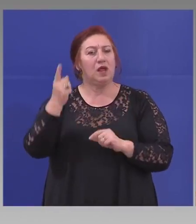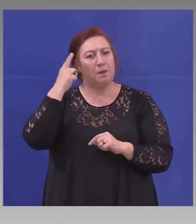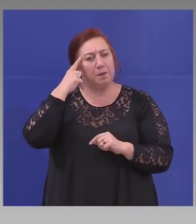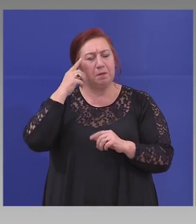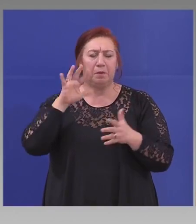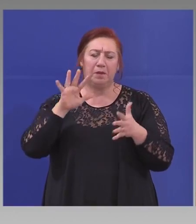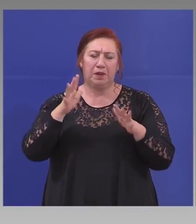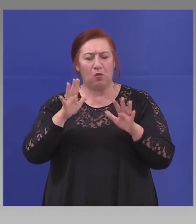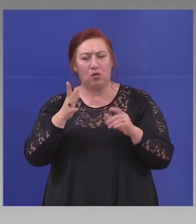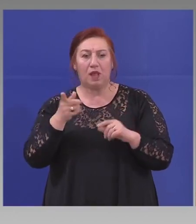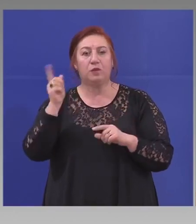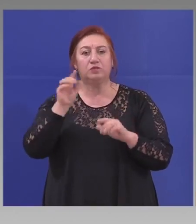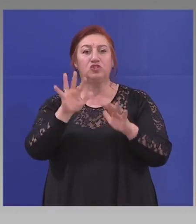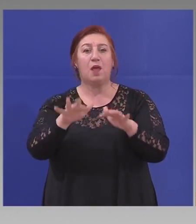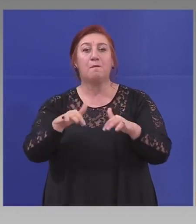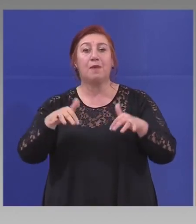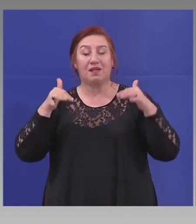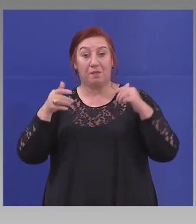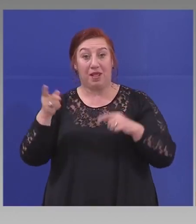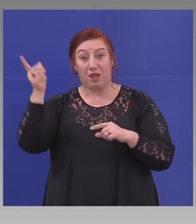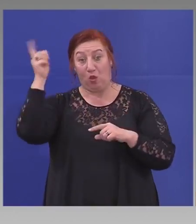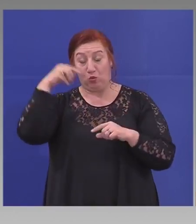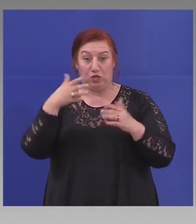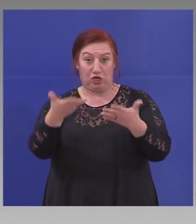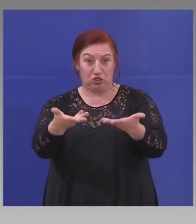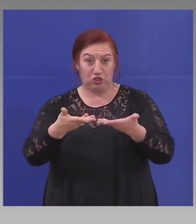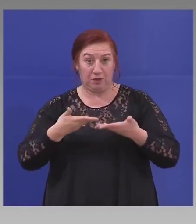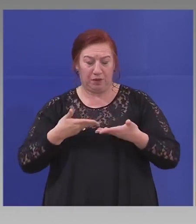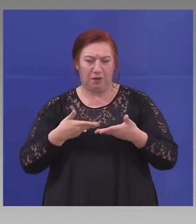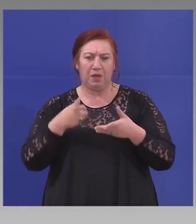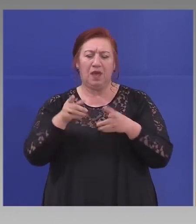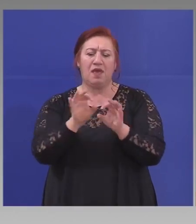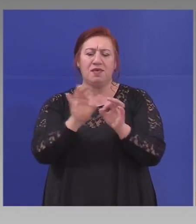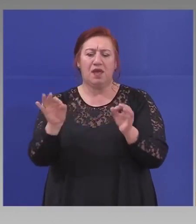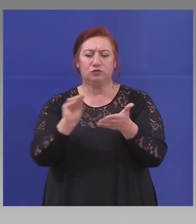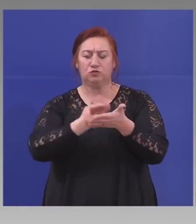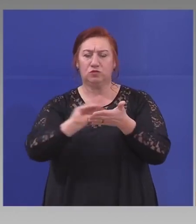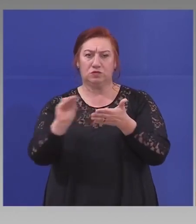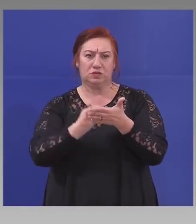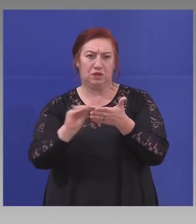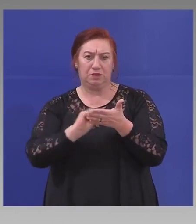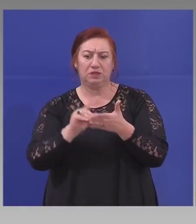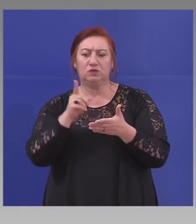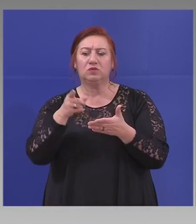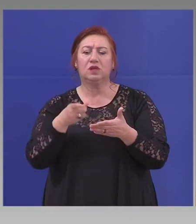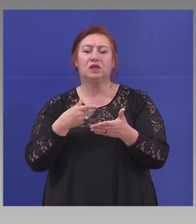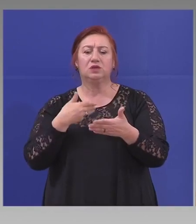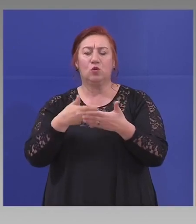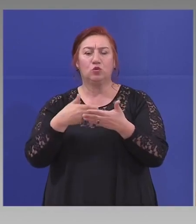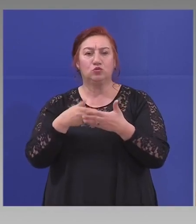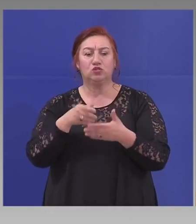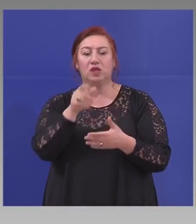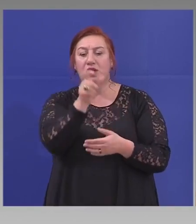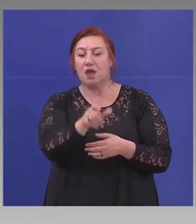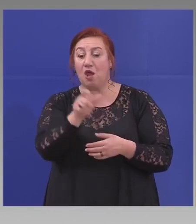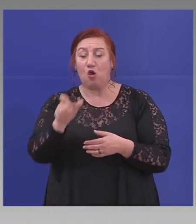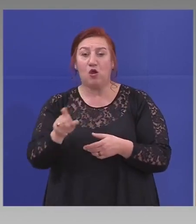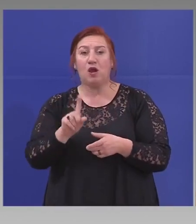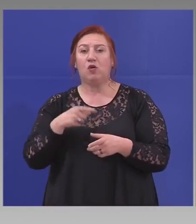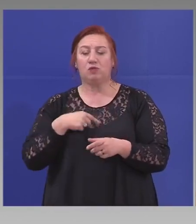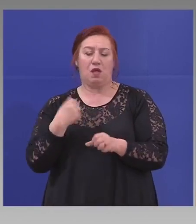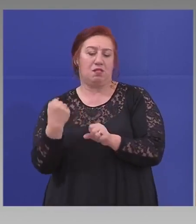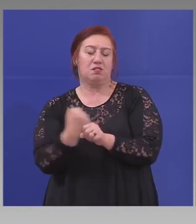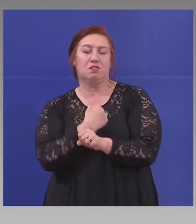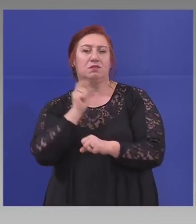ще приеме, много ясно са уредени тези взаимоотношения с хора, които не желаят